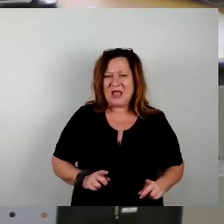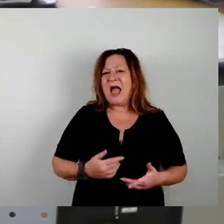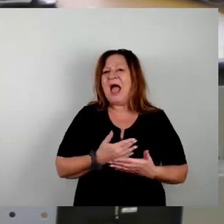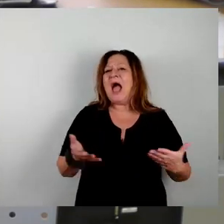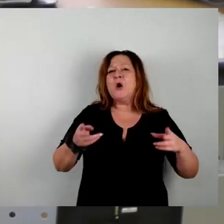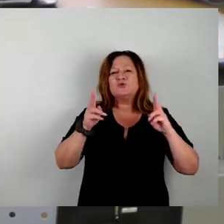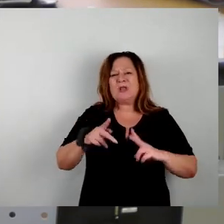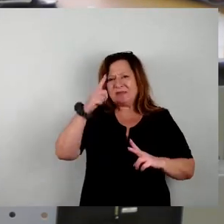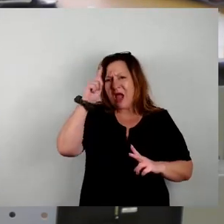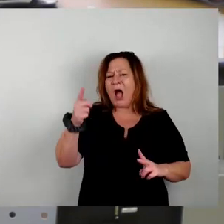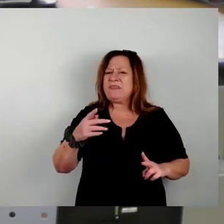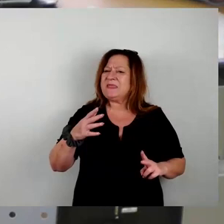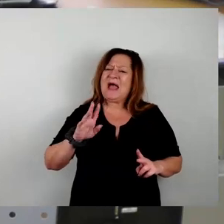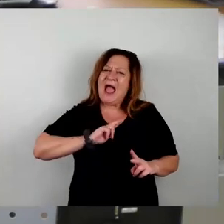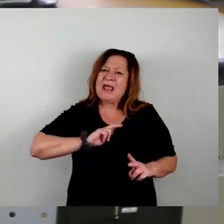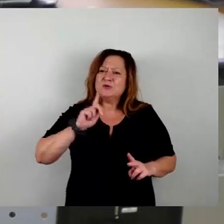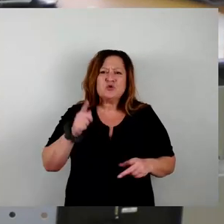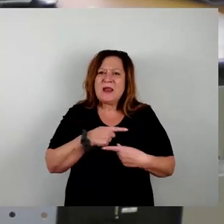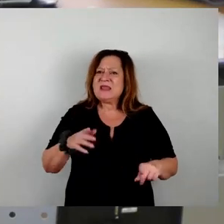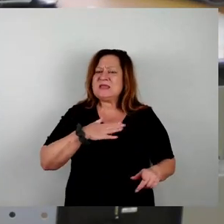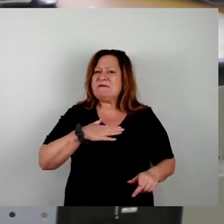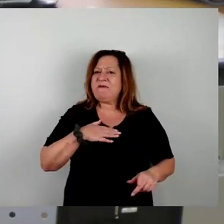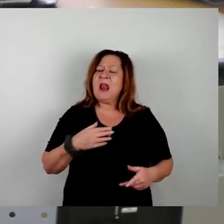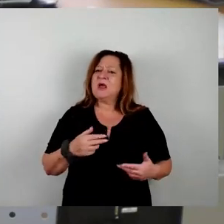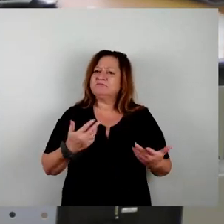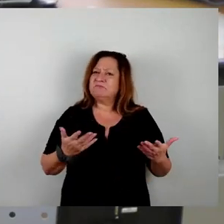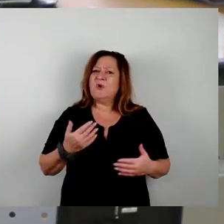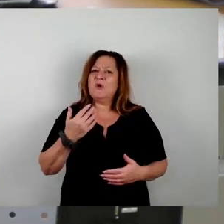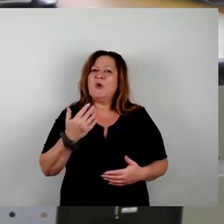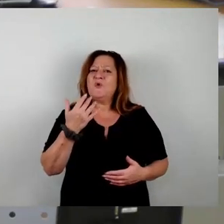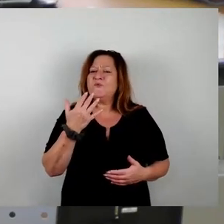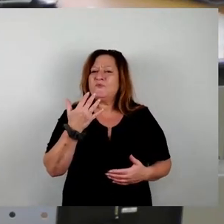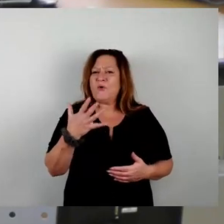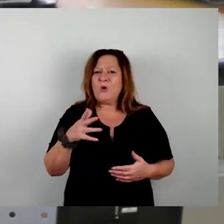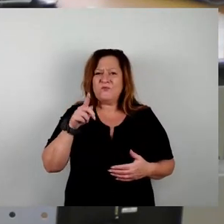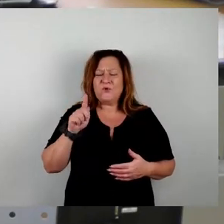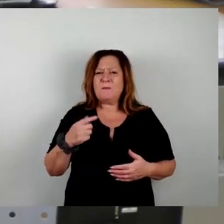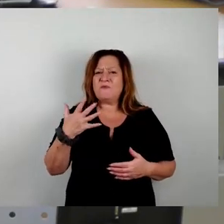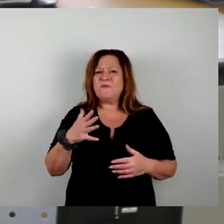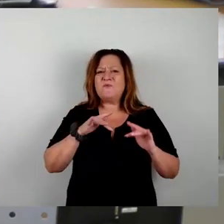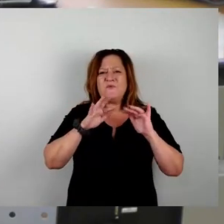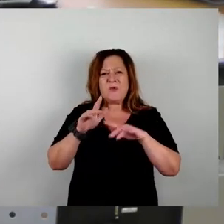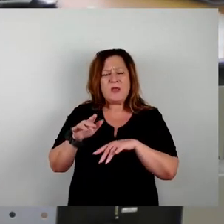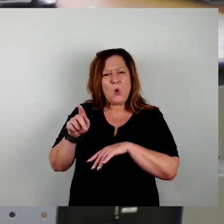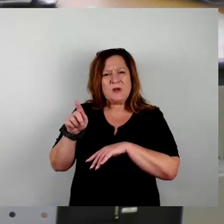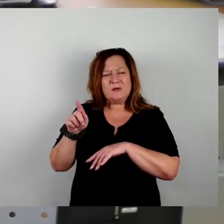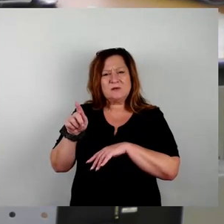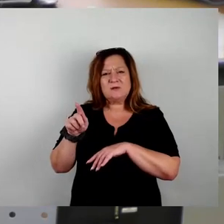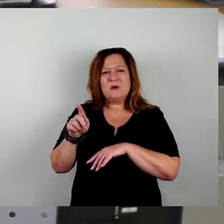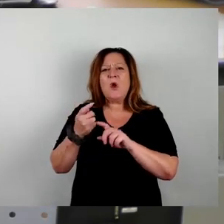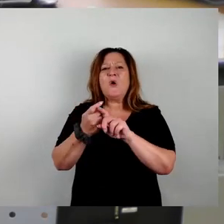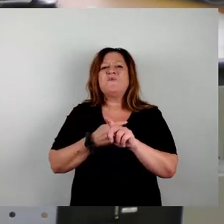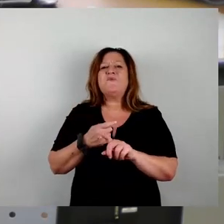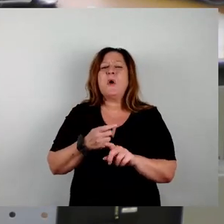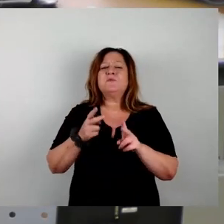gefallen sollte, ist die Tatsache, dass 5,5 Millionen Euro dieser Fördergelder aus dem städtischen Fördertopf